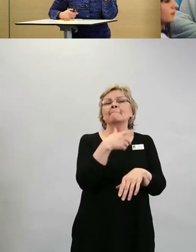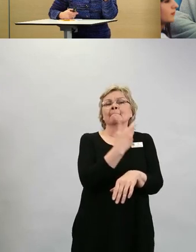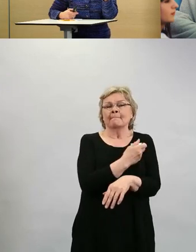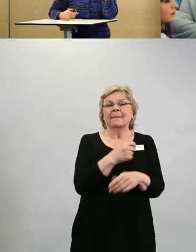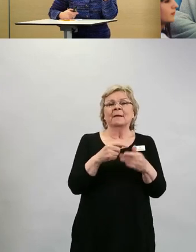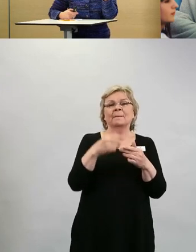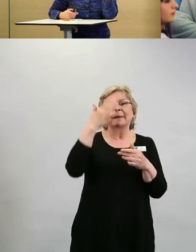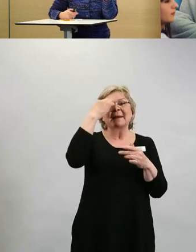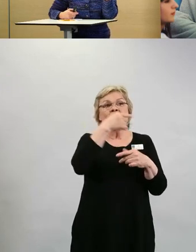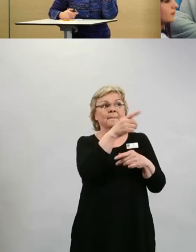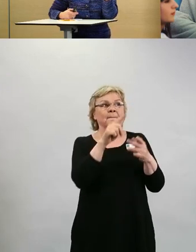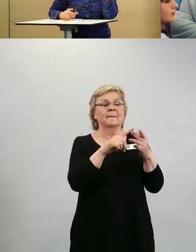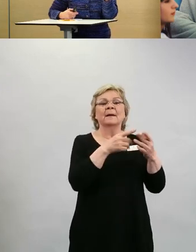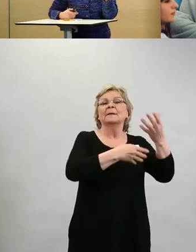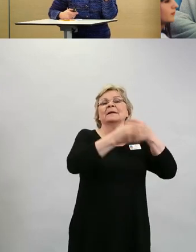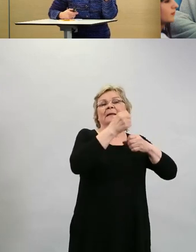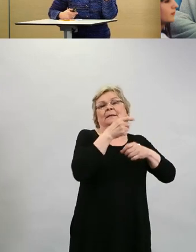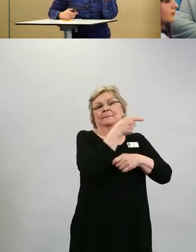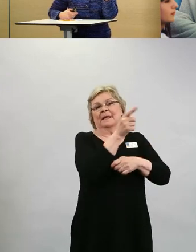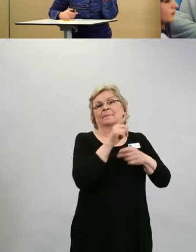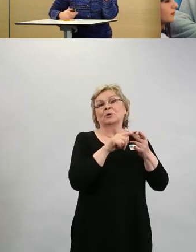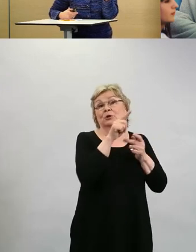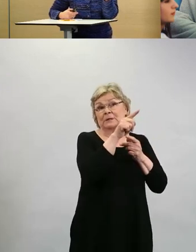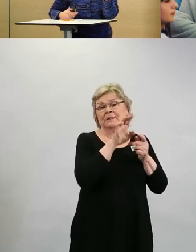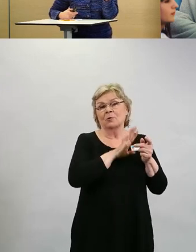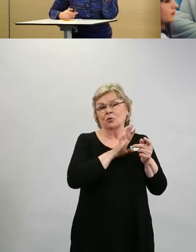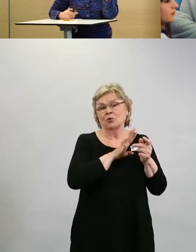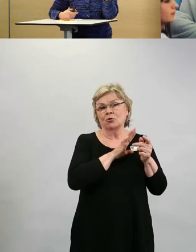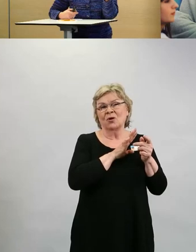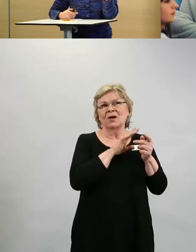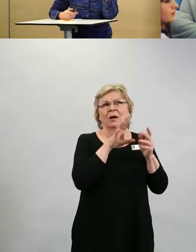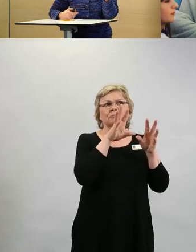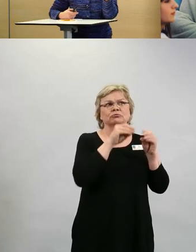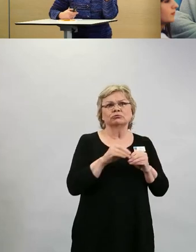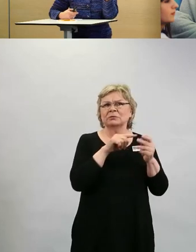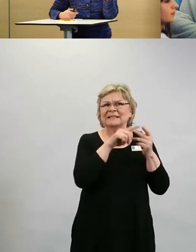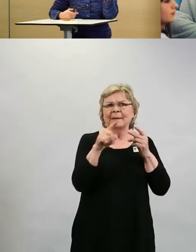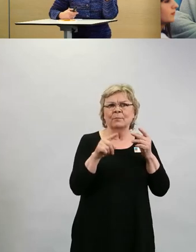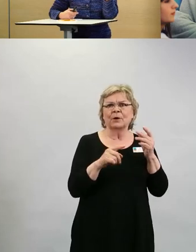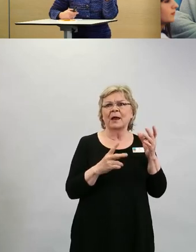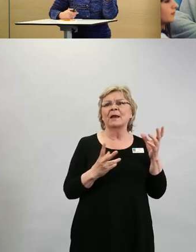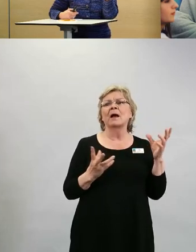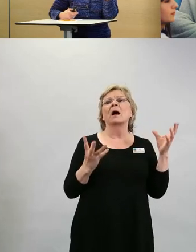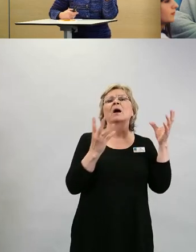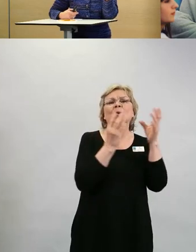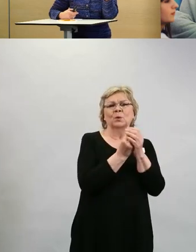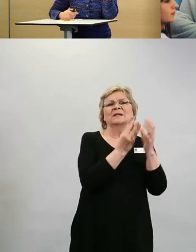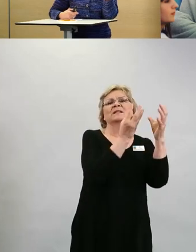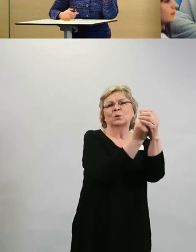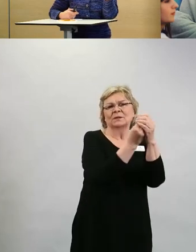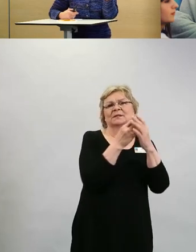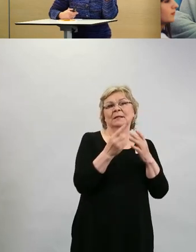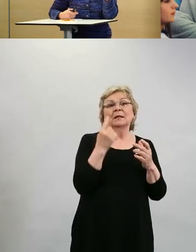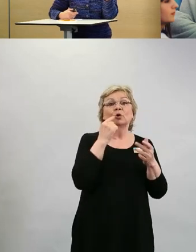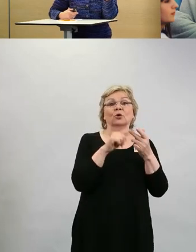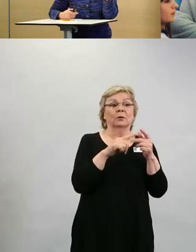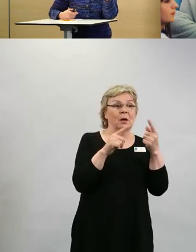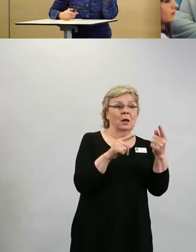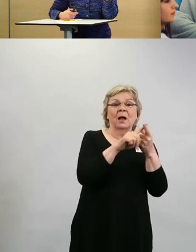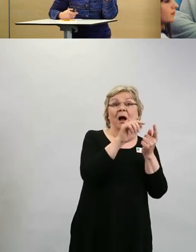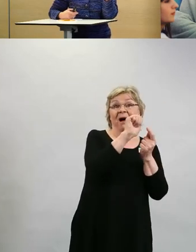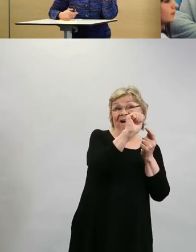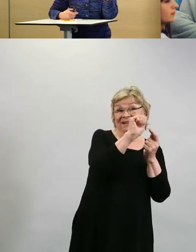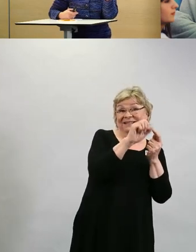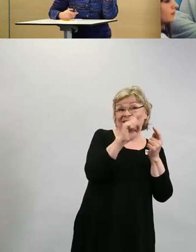-Britanniassa tehdyistä mix and match-tyyppisistä tutkimuksista, missä on annettu Astra ja RNA-rokotetta,